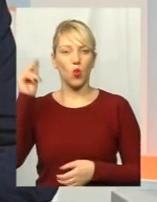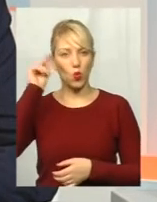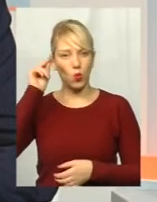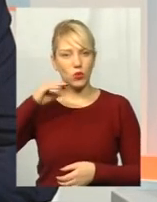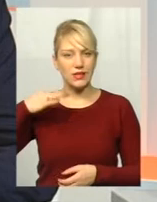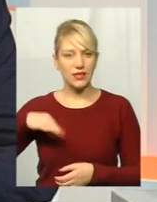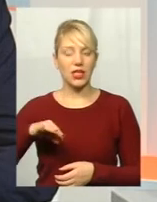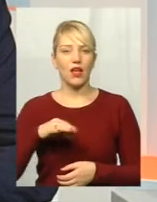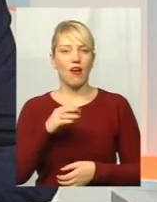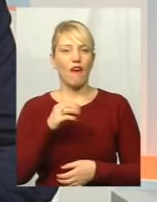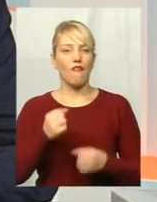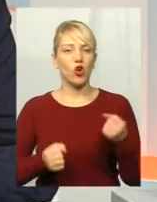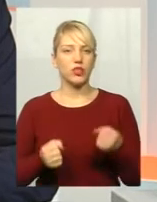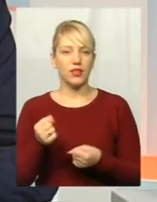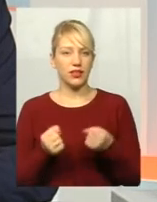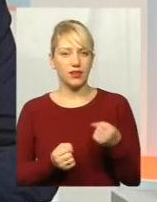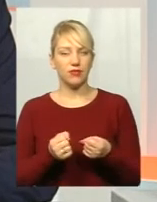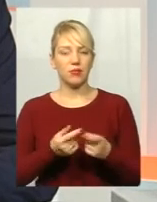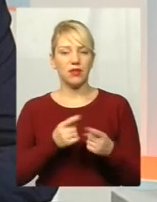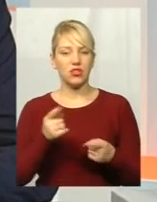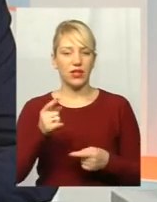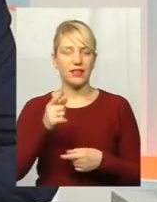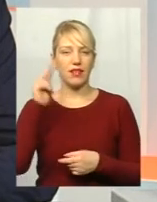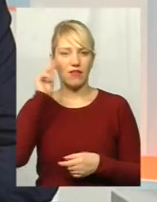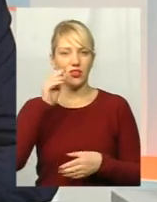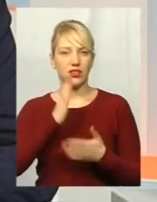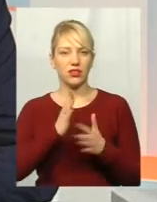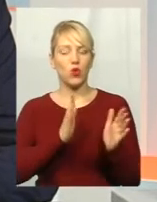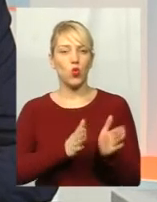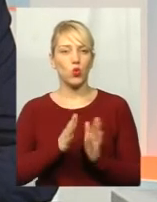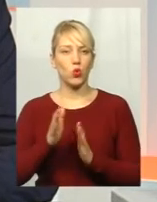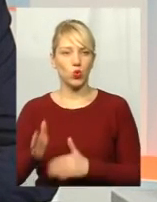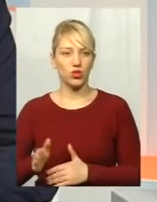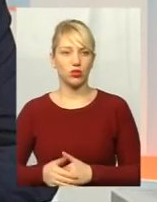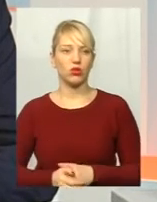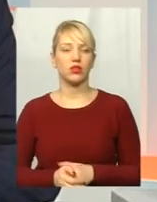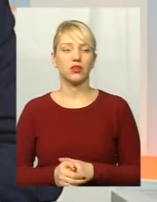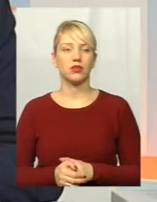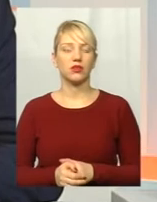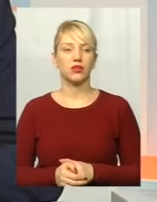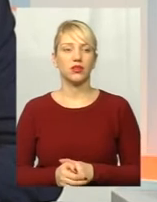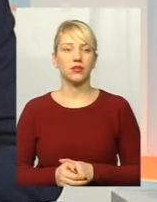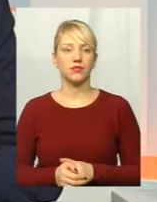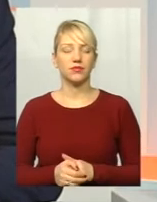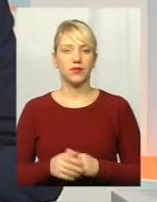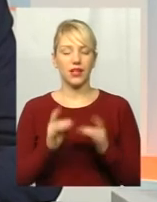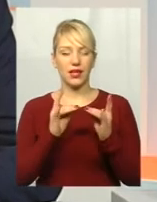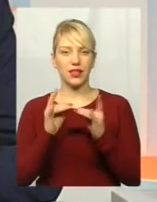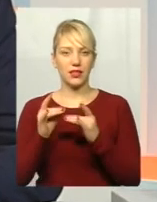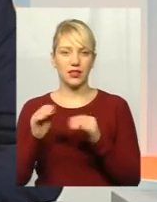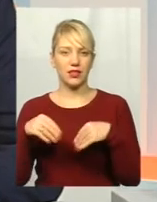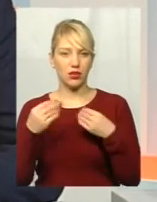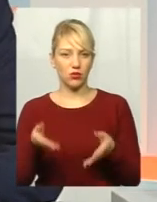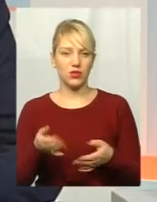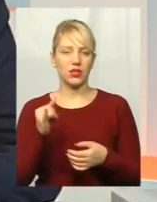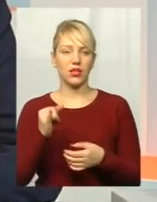під час навчання і гуртожиток, мешканцям інших міст надається, і